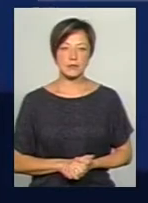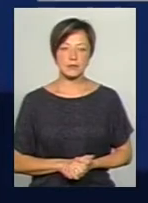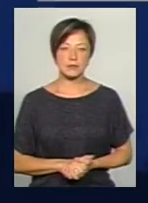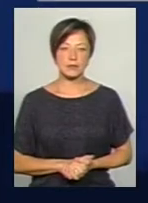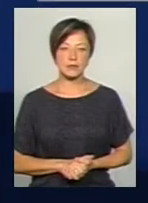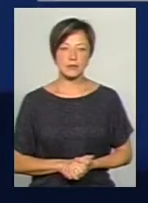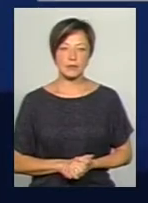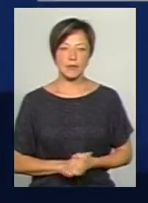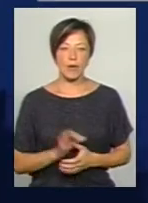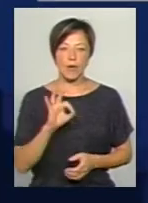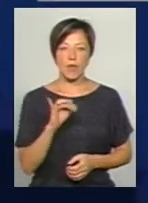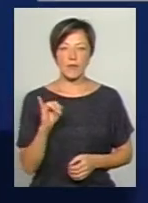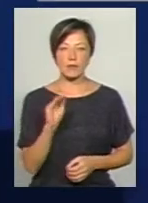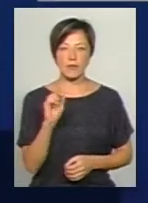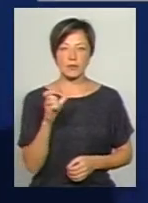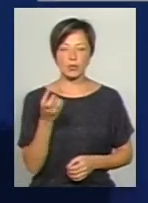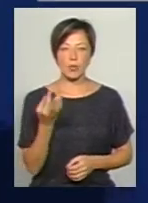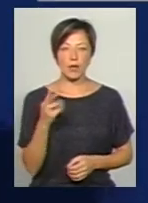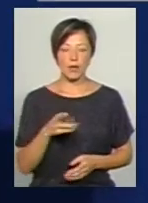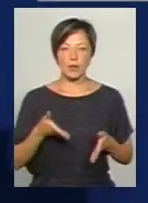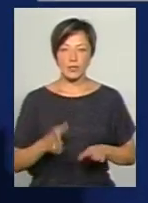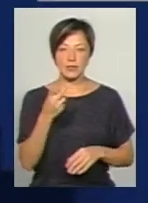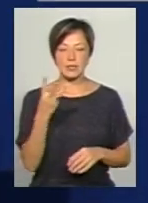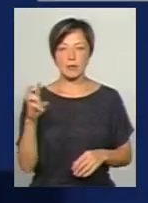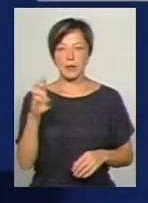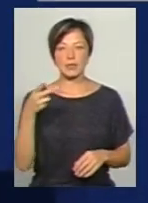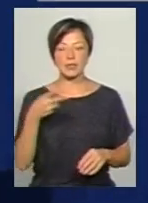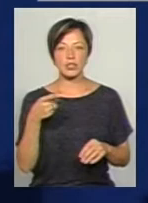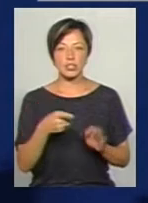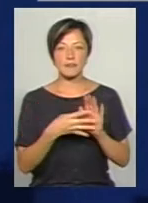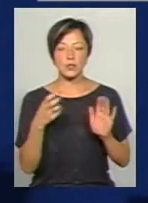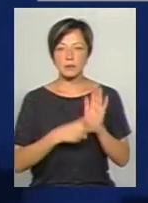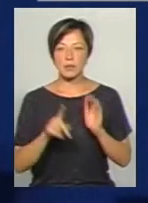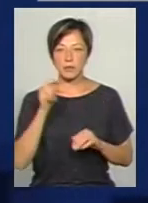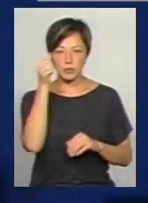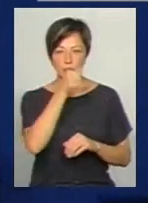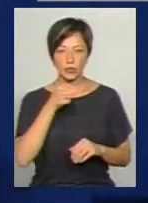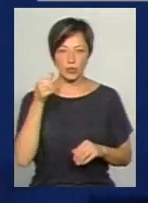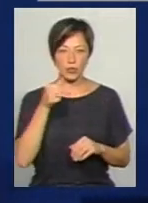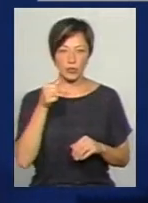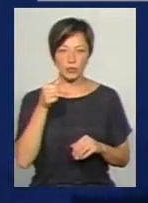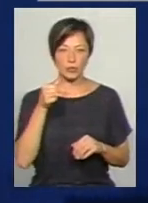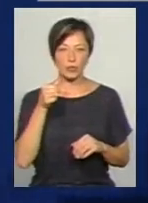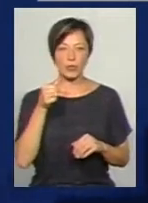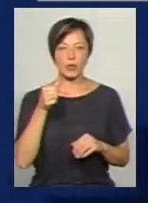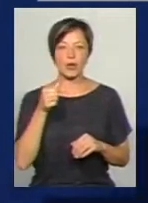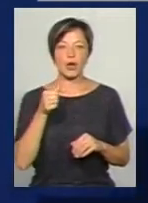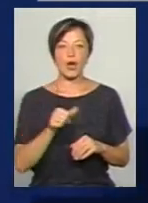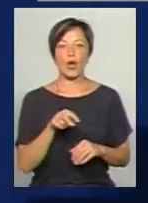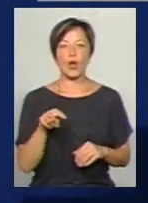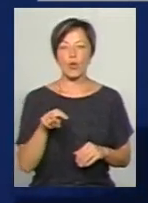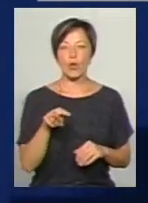Олег Іванович Фасоля народився 23 березня 1971 року в селі Новачуртори Люберського району на